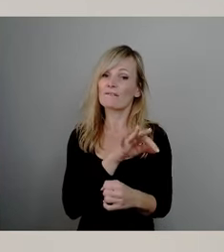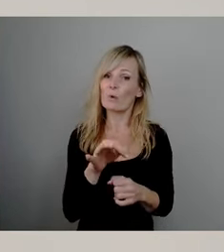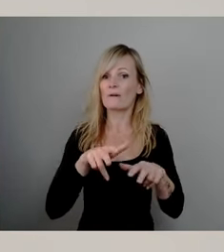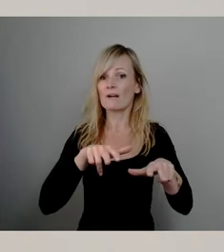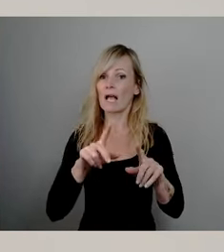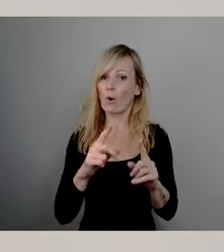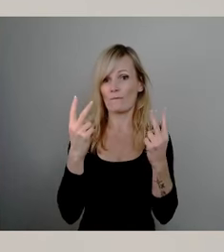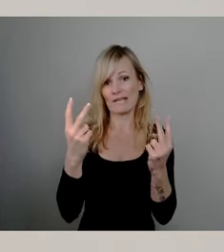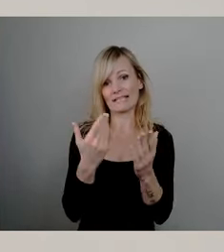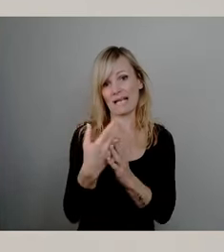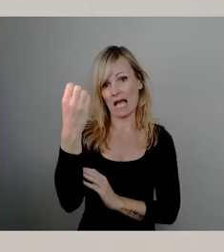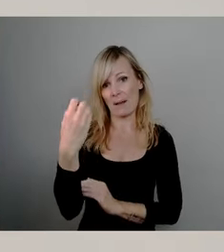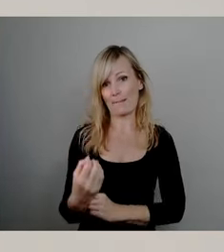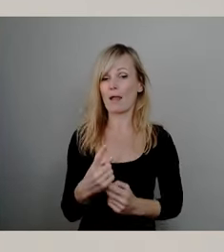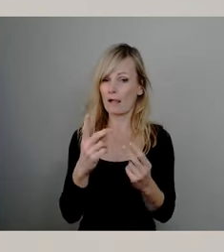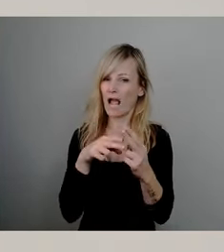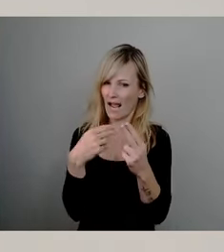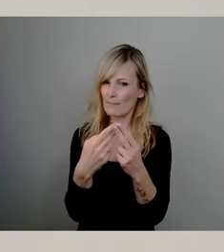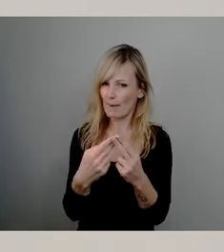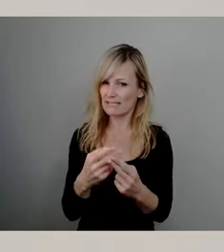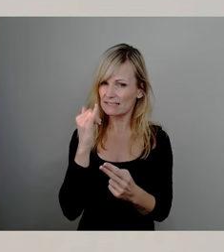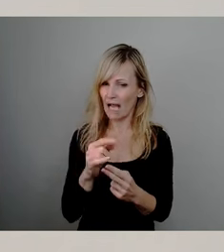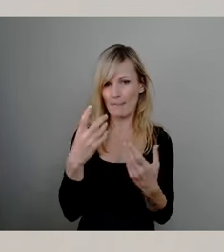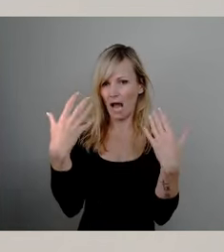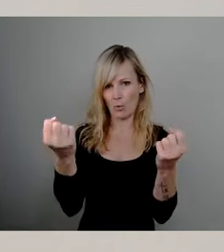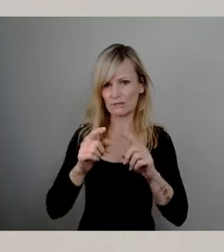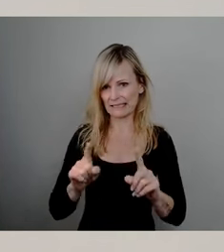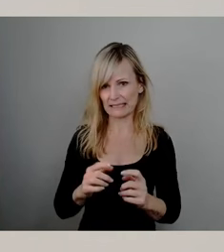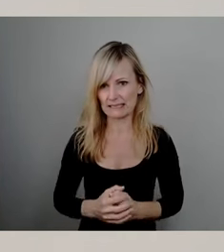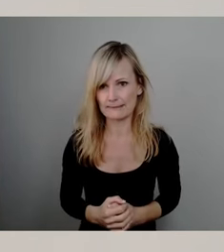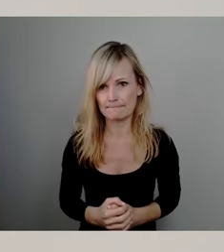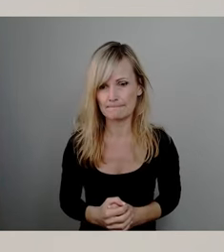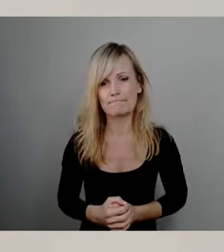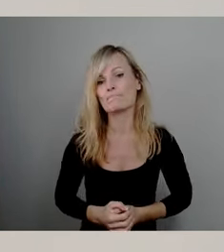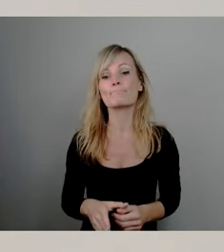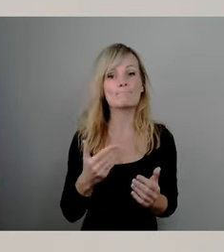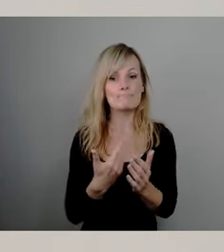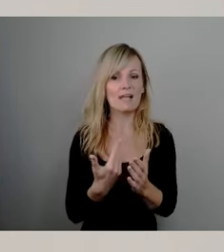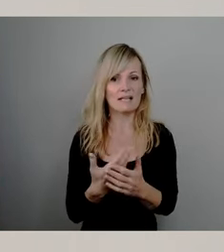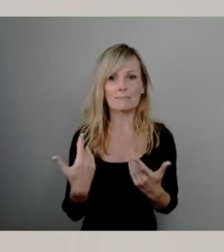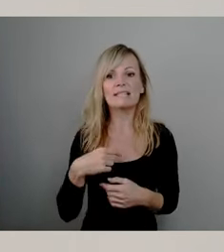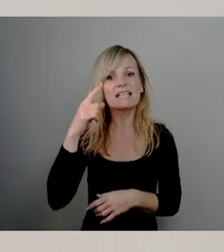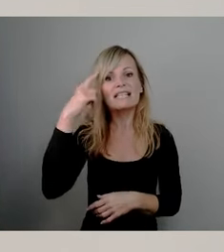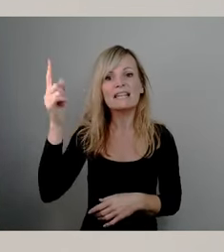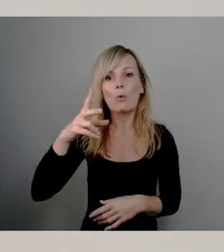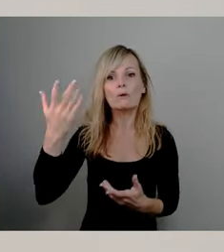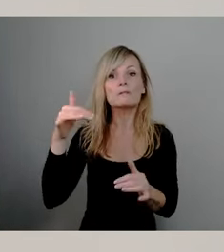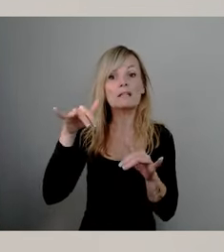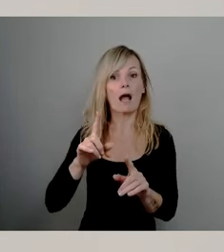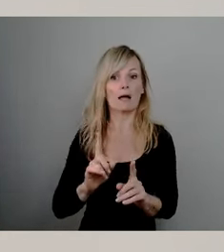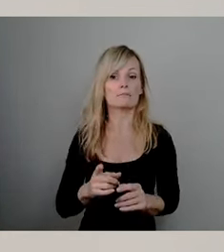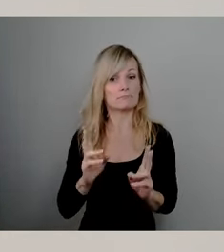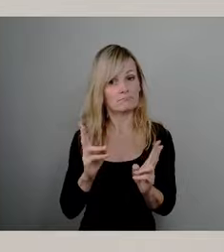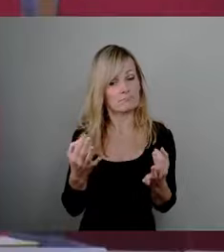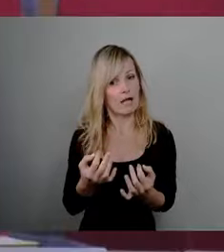finden diese Anpassungen statt, aber die Ampelanlagen stehen dort nicht sinnlos rum. Herr